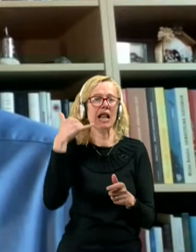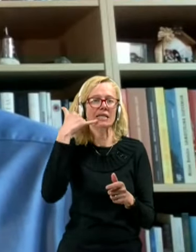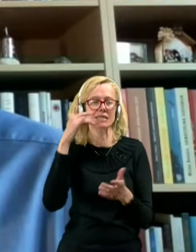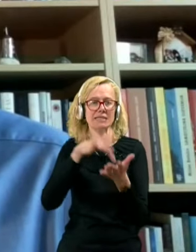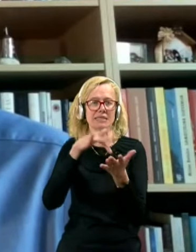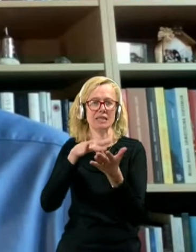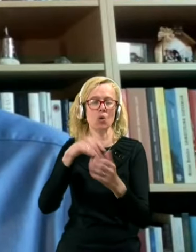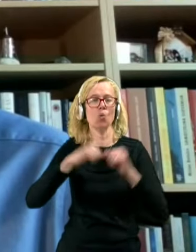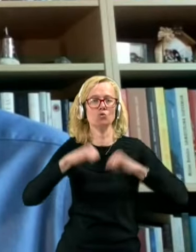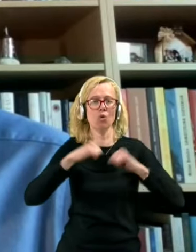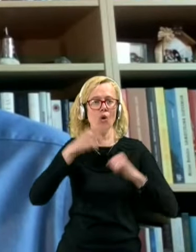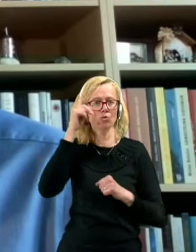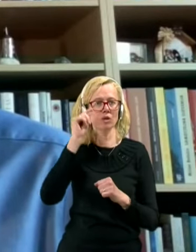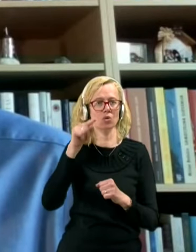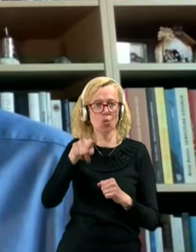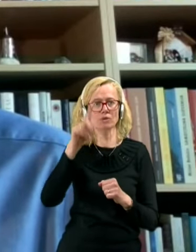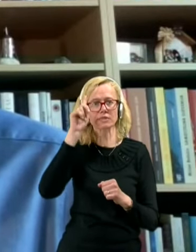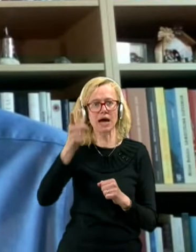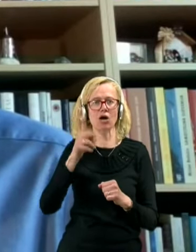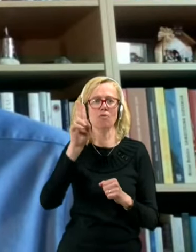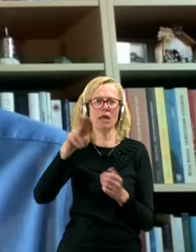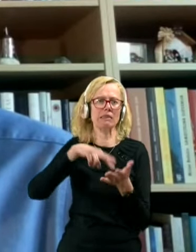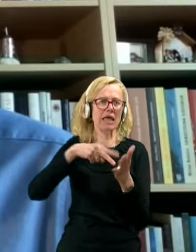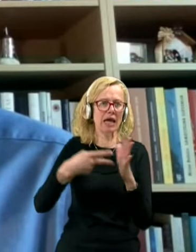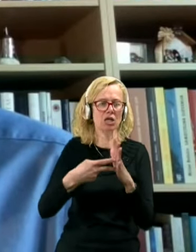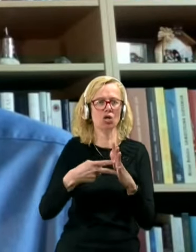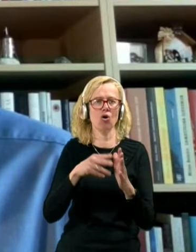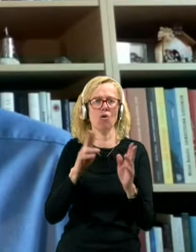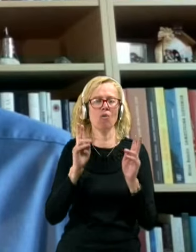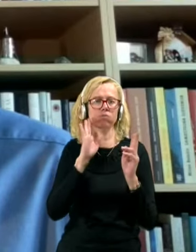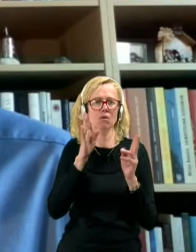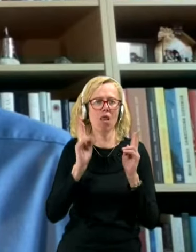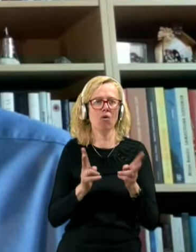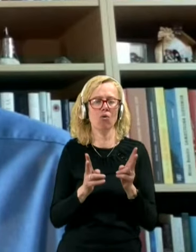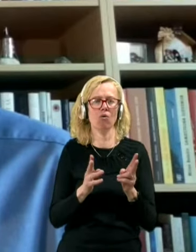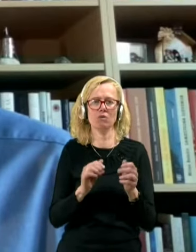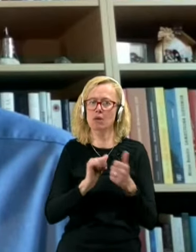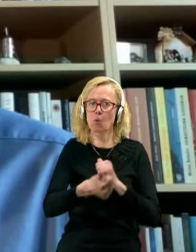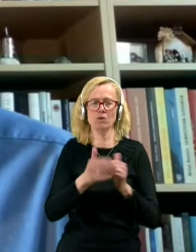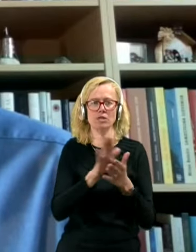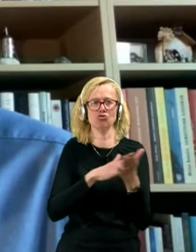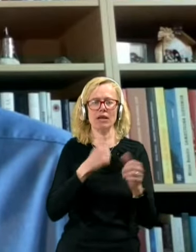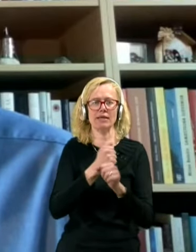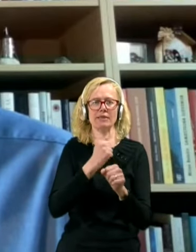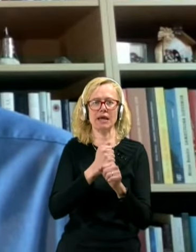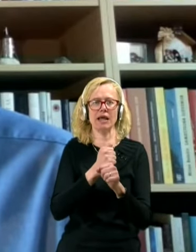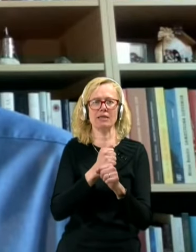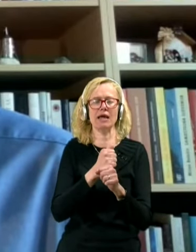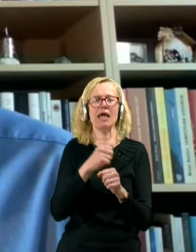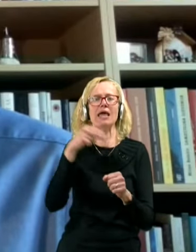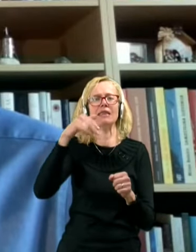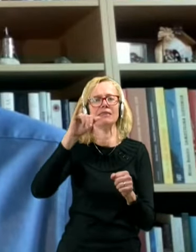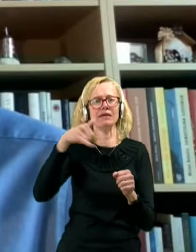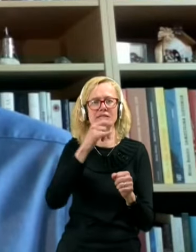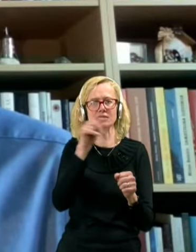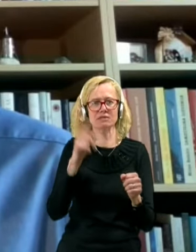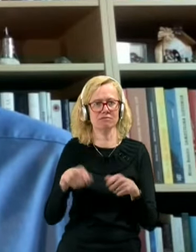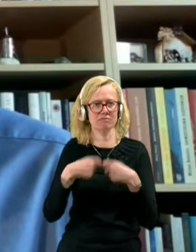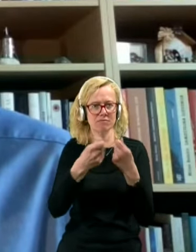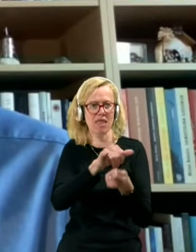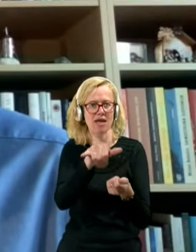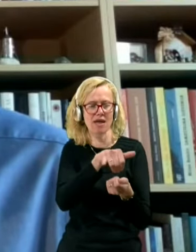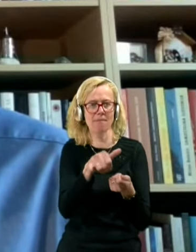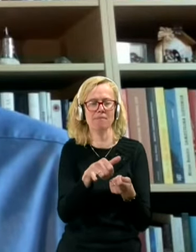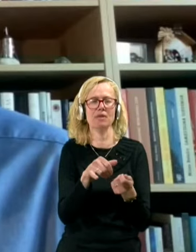usposobljene ljudi, ki to znajo, ki imajo tehniko in bi lahko nemo doma začeli delati. Zgolj nije, da bi jih najevnim dal usmeritve,